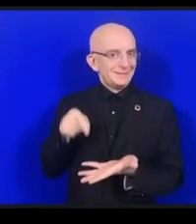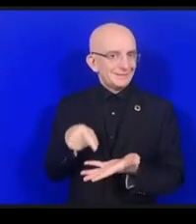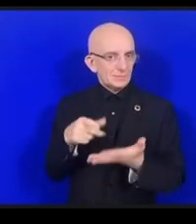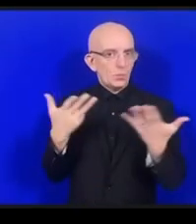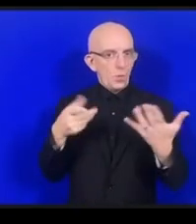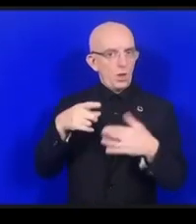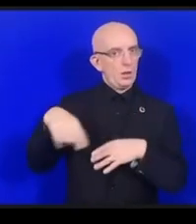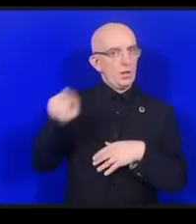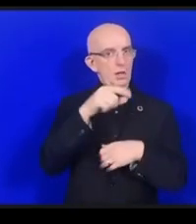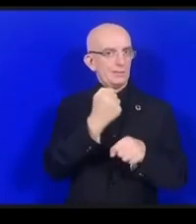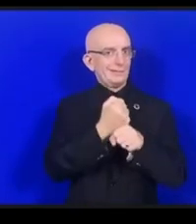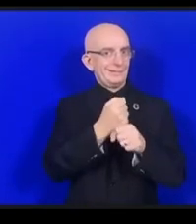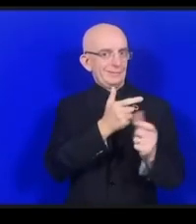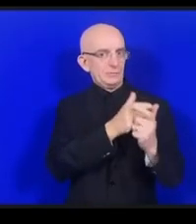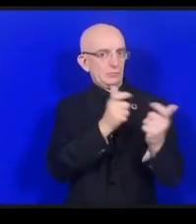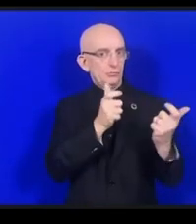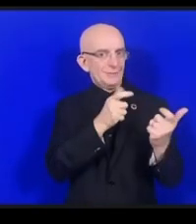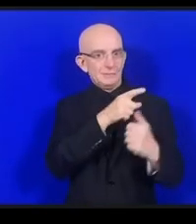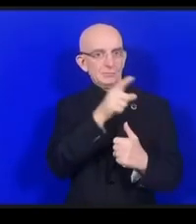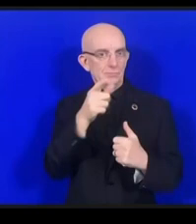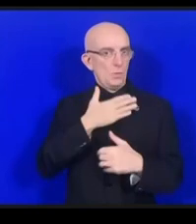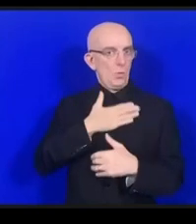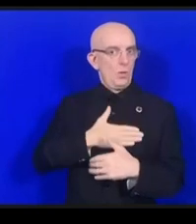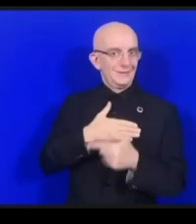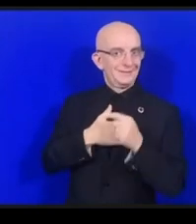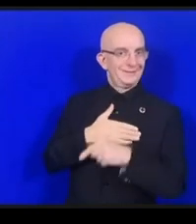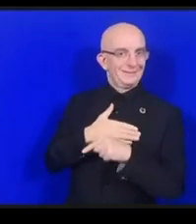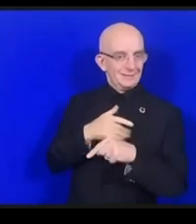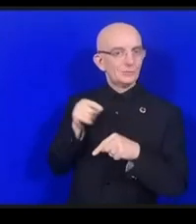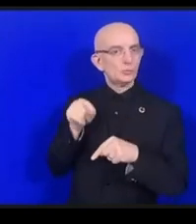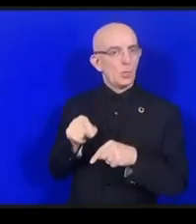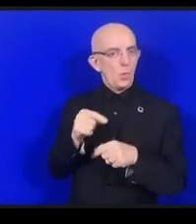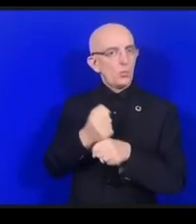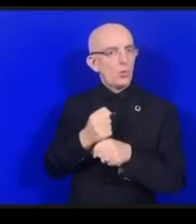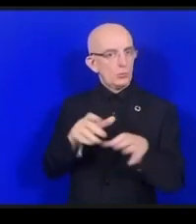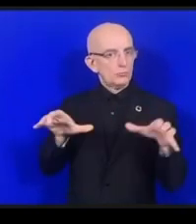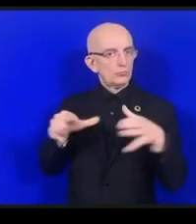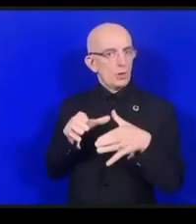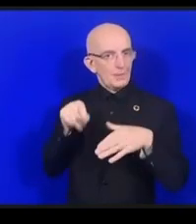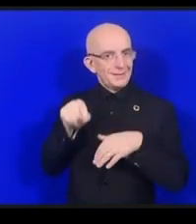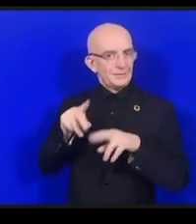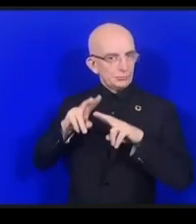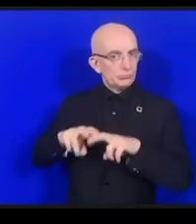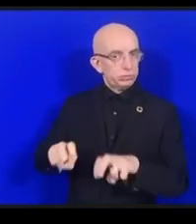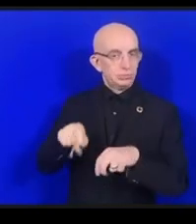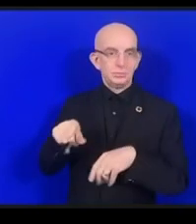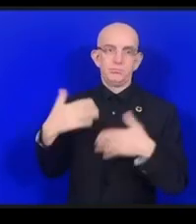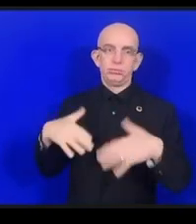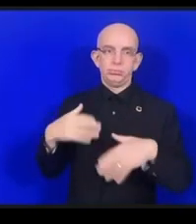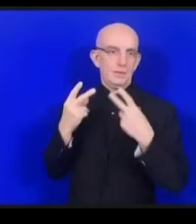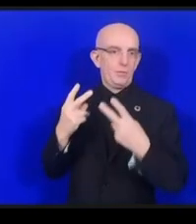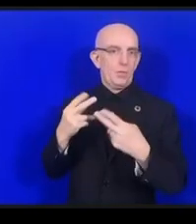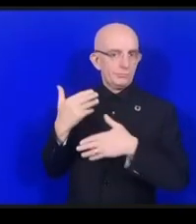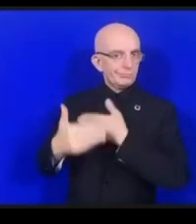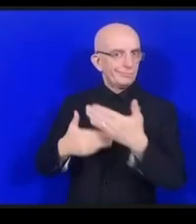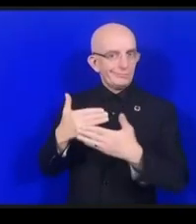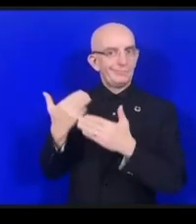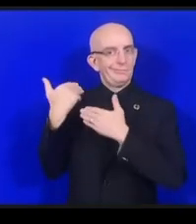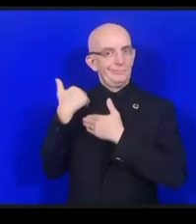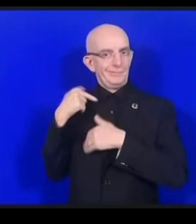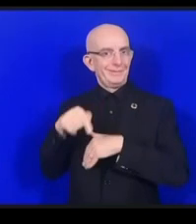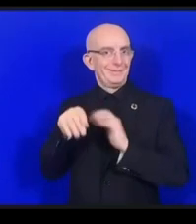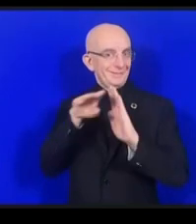これは標準採用の重要なドライバーとなる官民の調達そしてサプライチェーンのマネジメントです